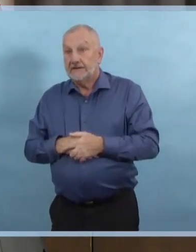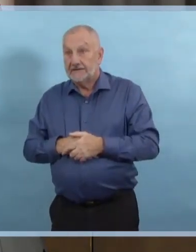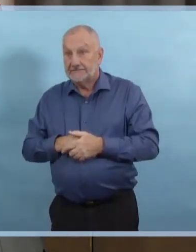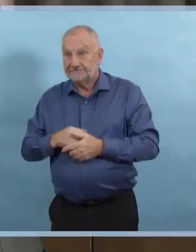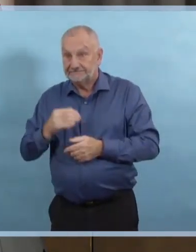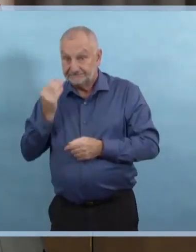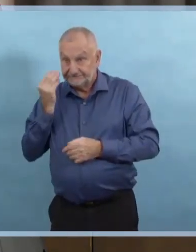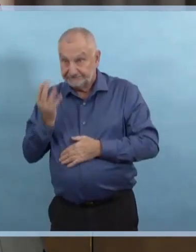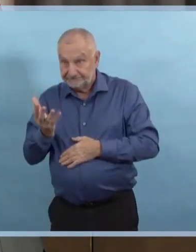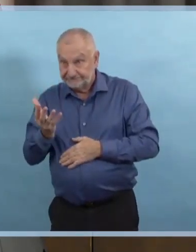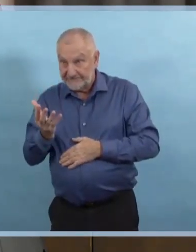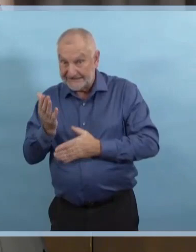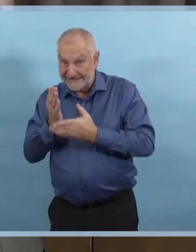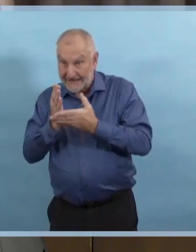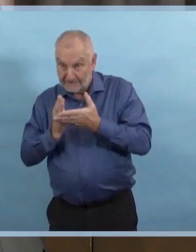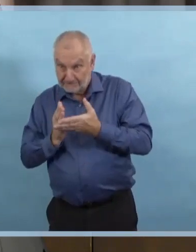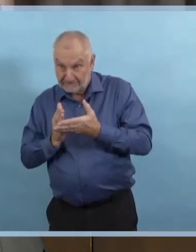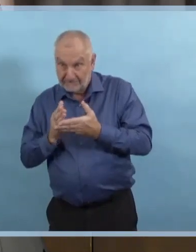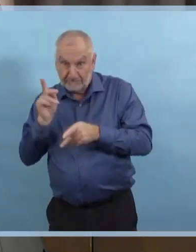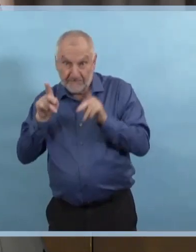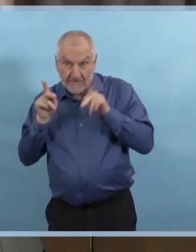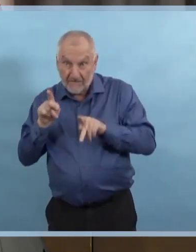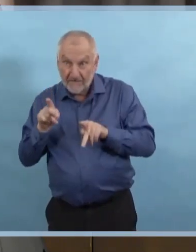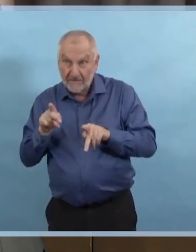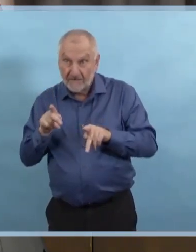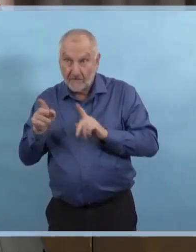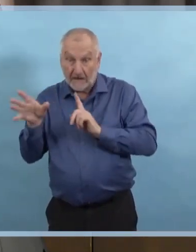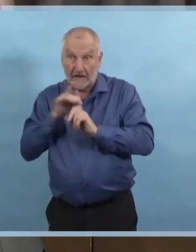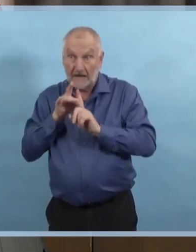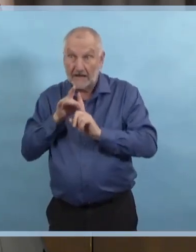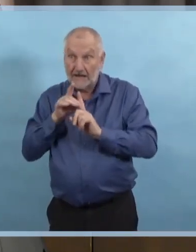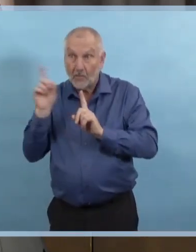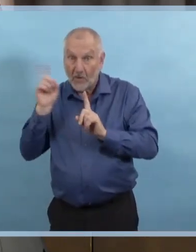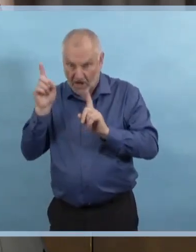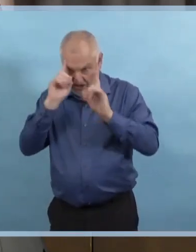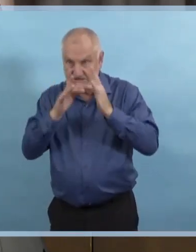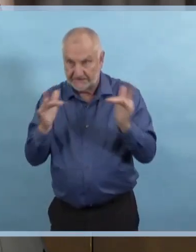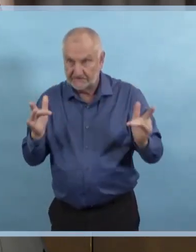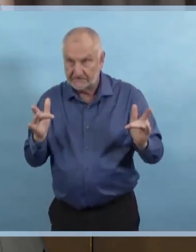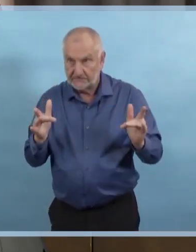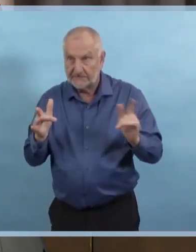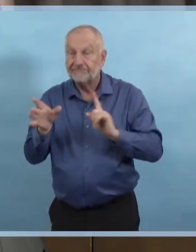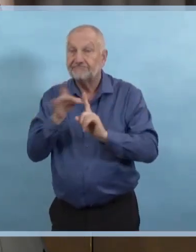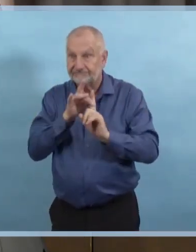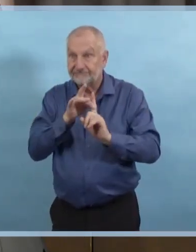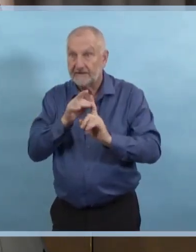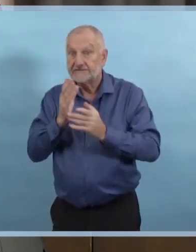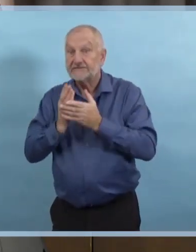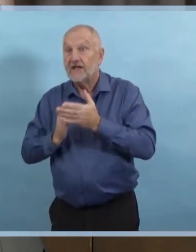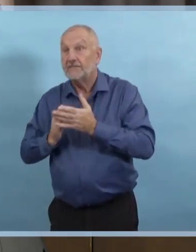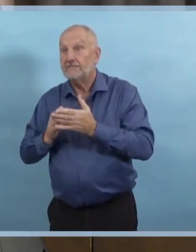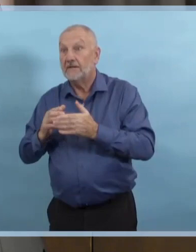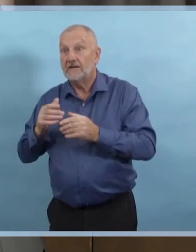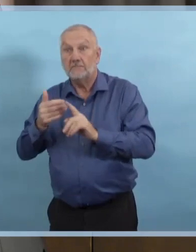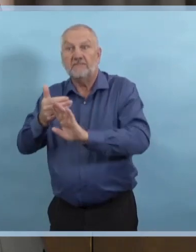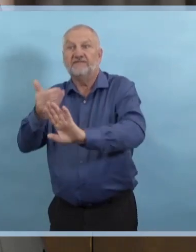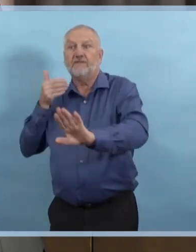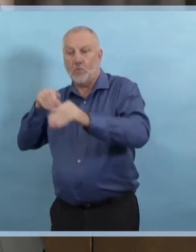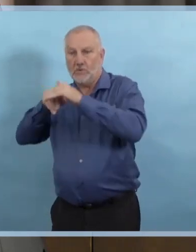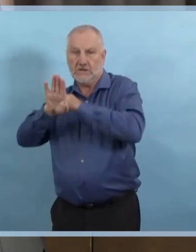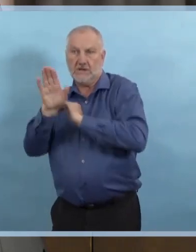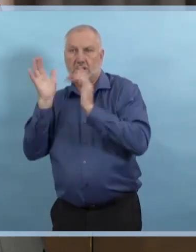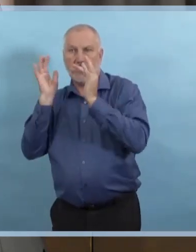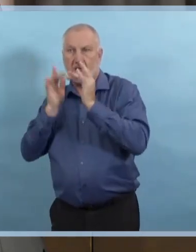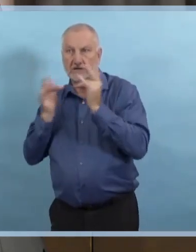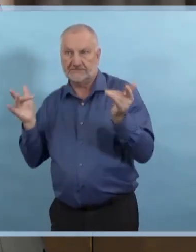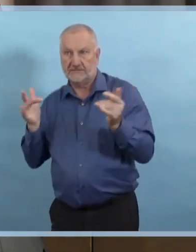d'autres qui sont des admissions déjà atteintes de la COVID. Et donc, c'est les deux options, que ce soit des gens qui l'ont